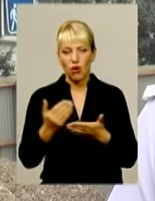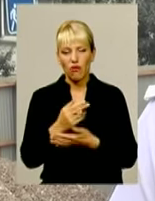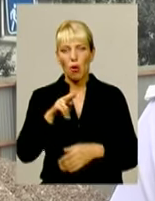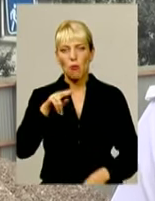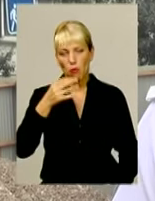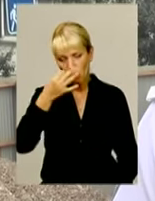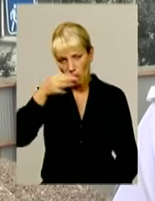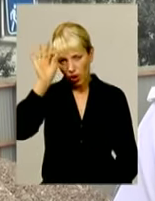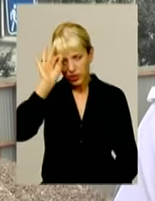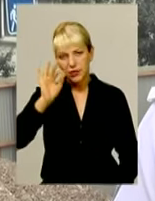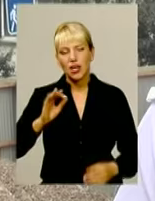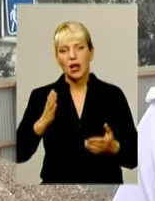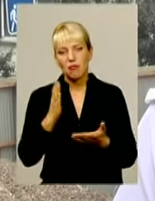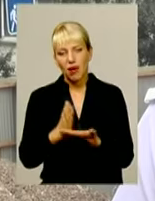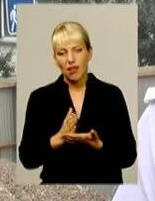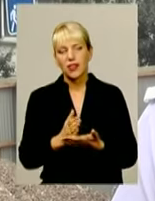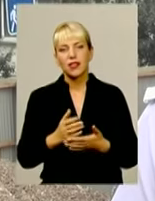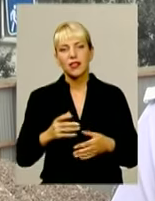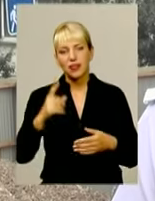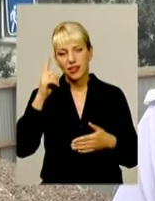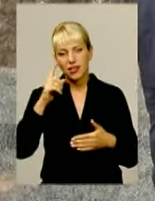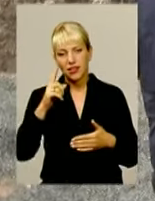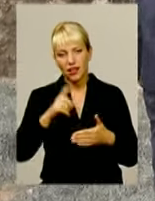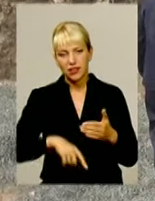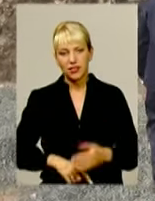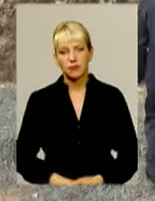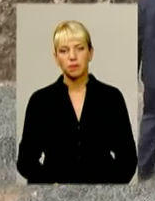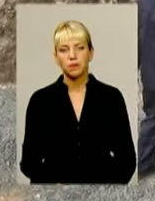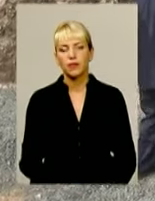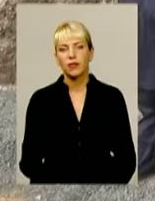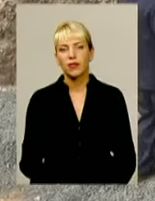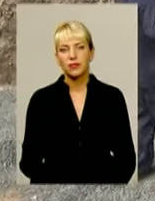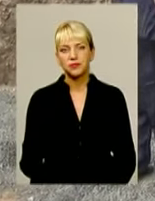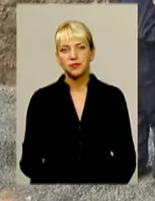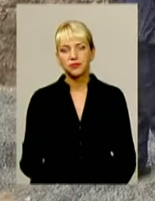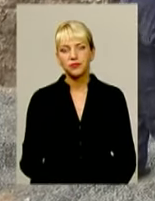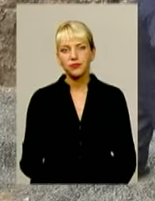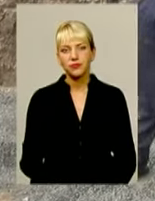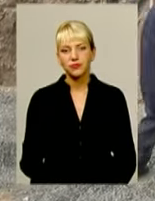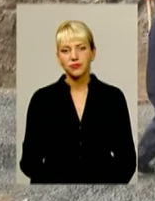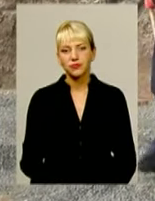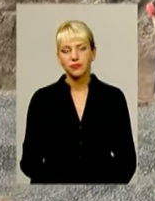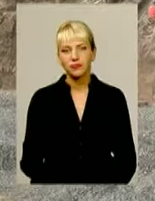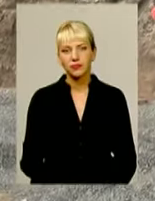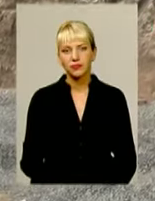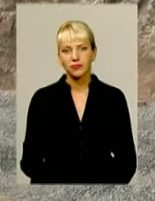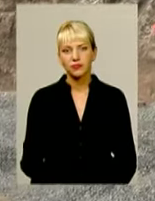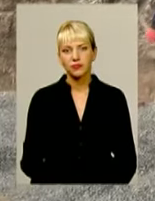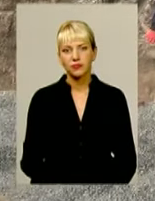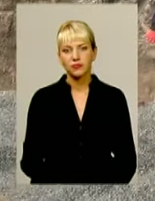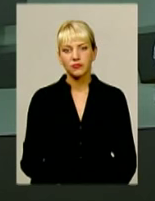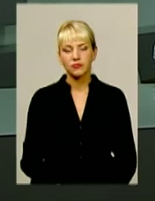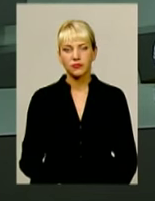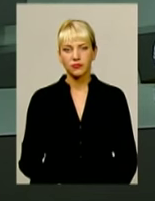мали відповідну надію і мали відповідні житлові умови. Надія Куриляк, Іван Мовчан для інформаційного випуску.